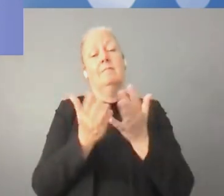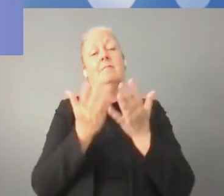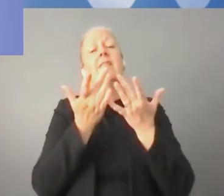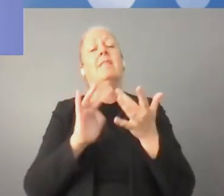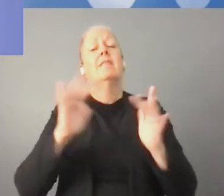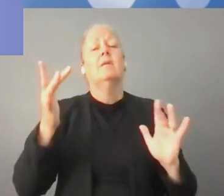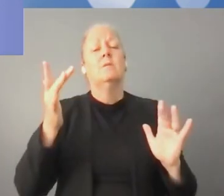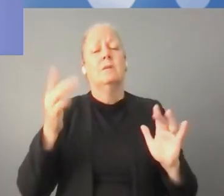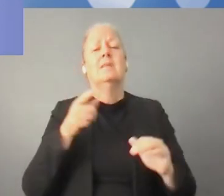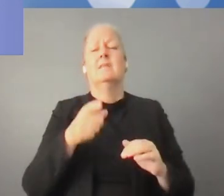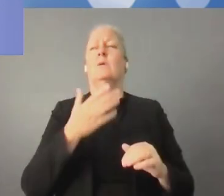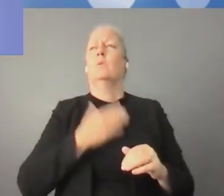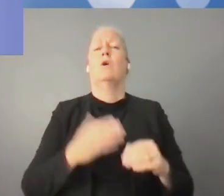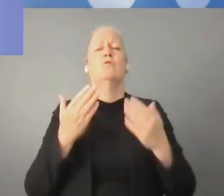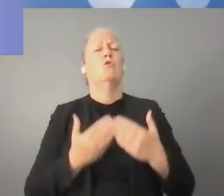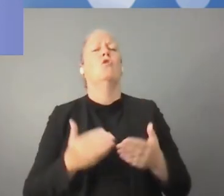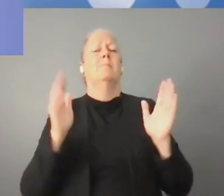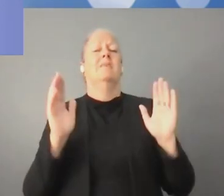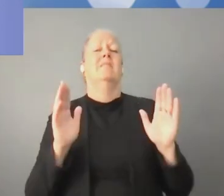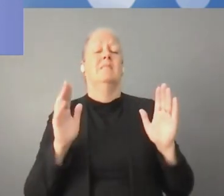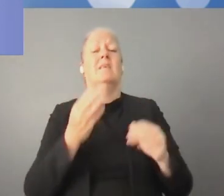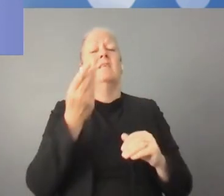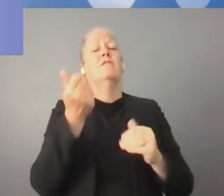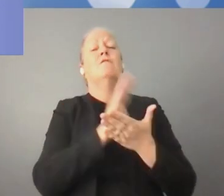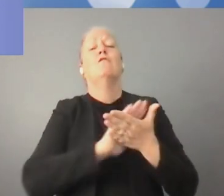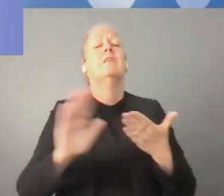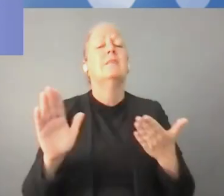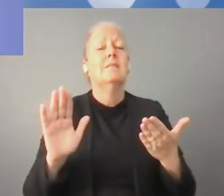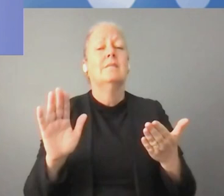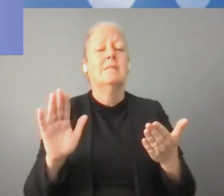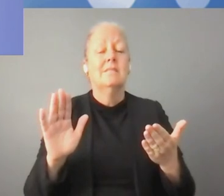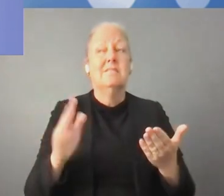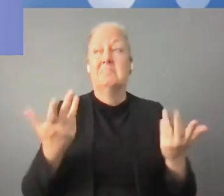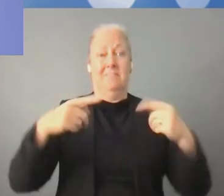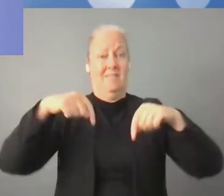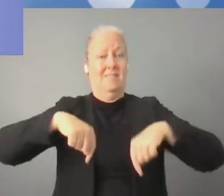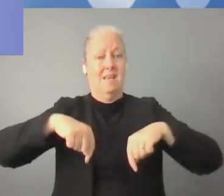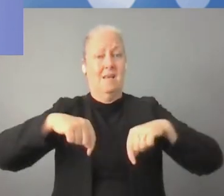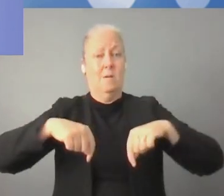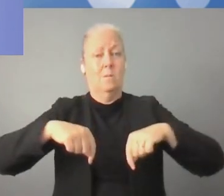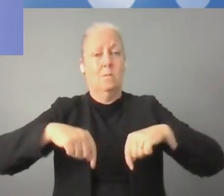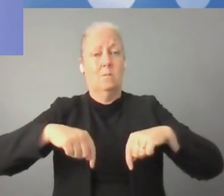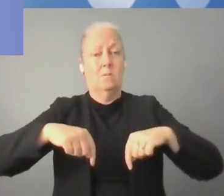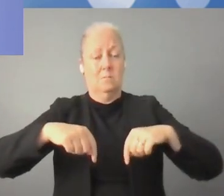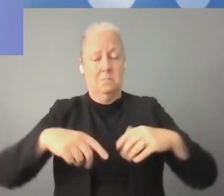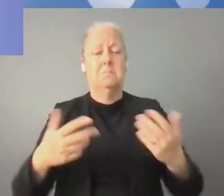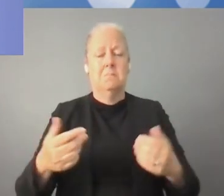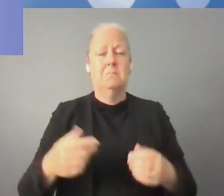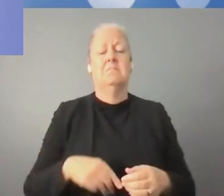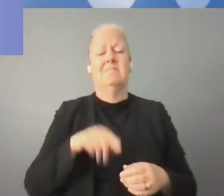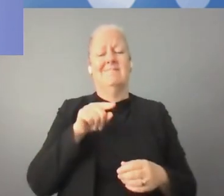الذي يضر. وفي هذه الهياكل نفكر